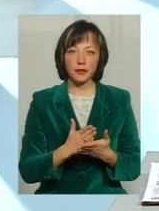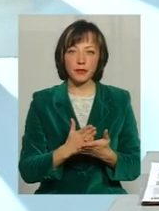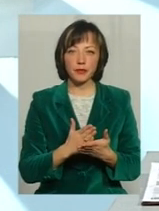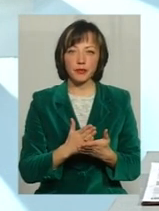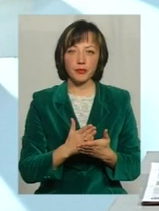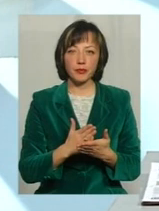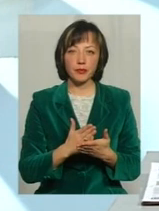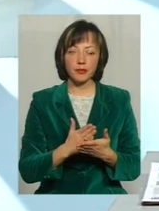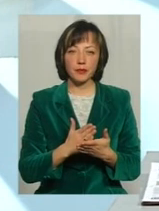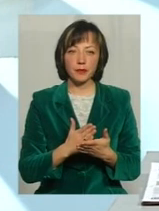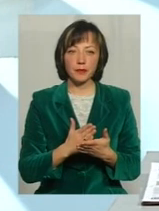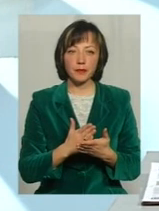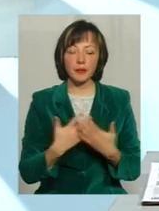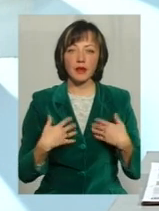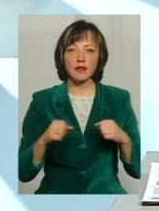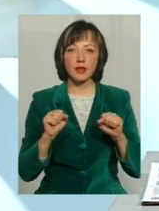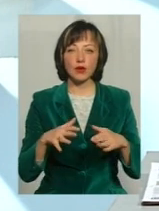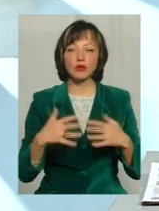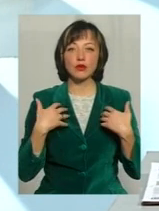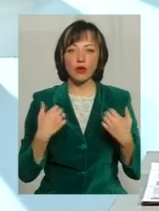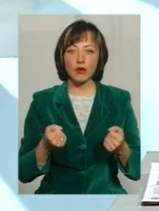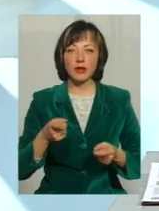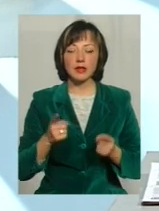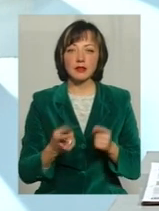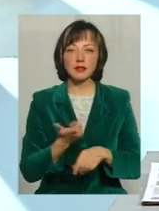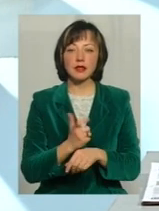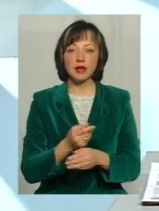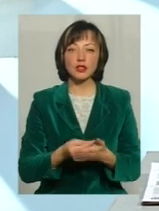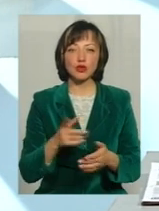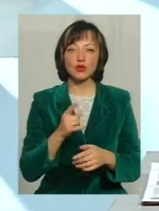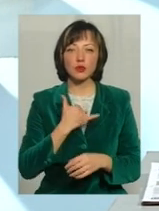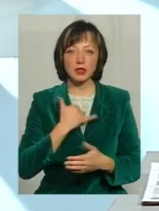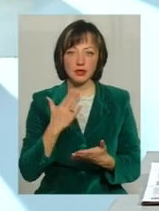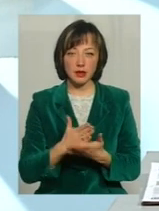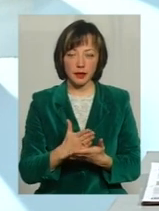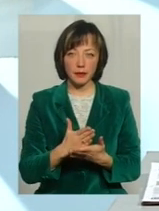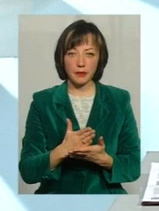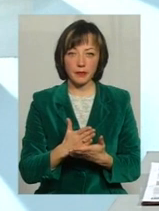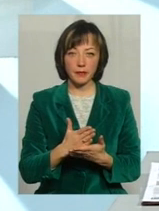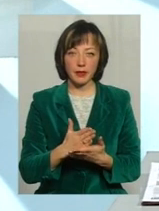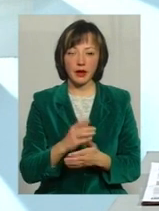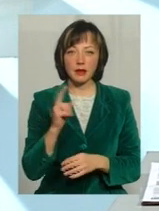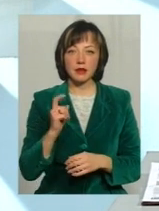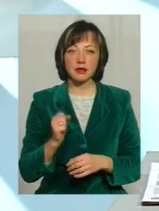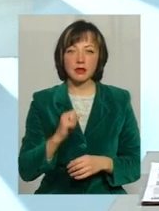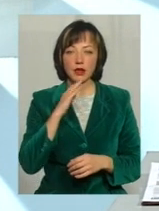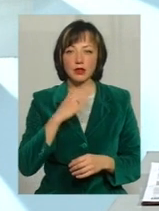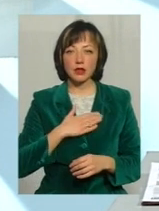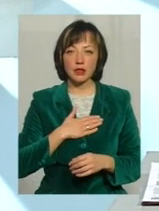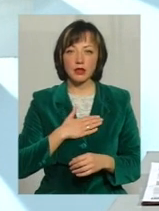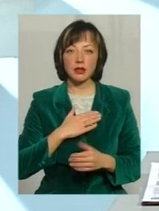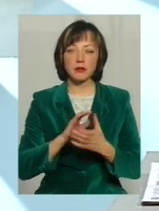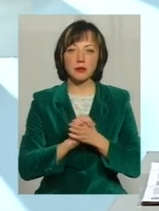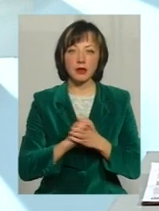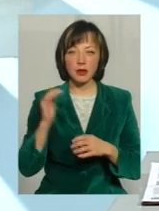здоров'я, віддають дійсно найцінніше, що в нас є за мир над нашою